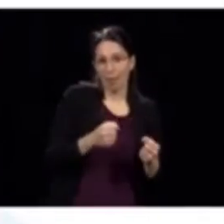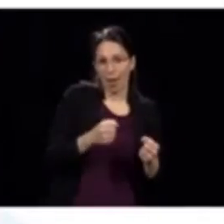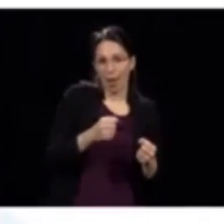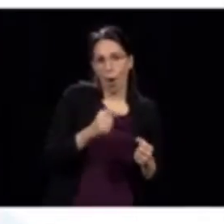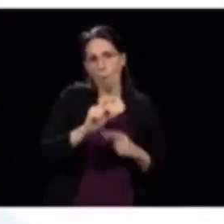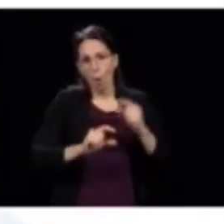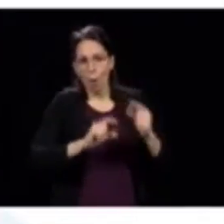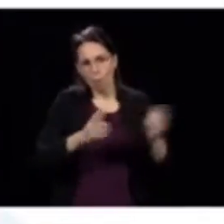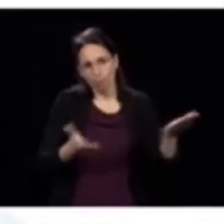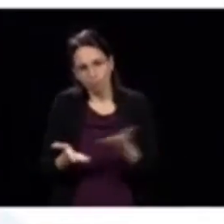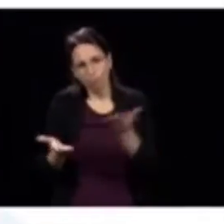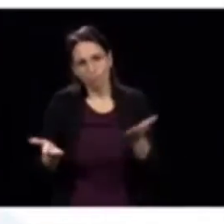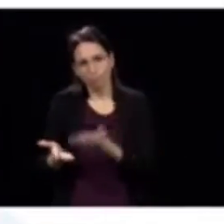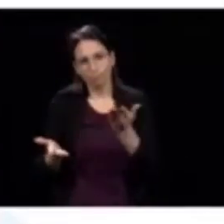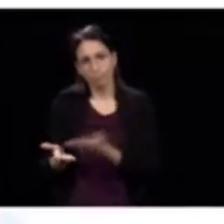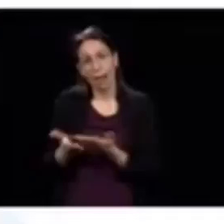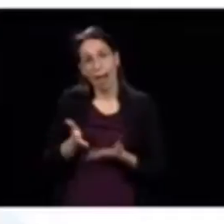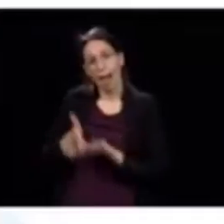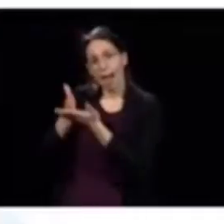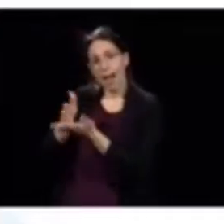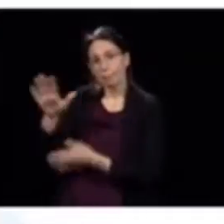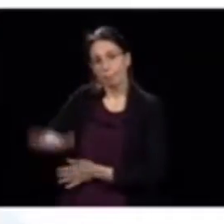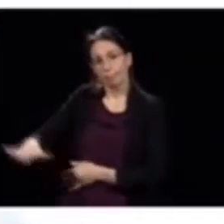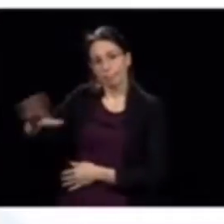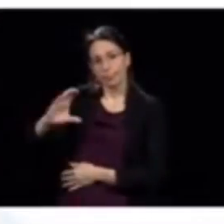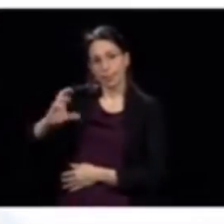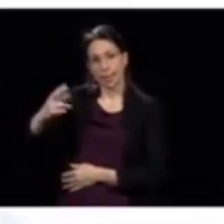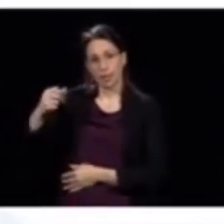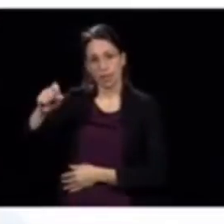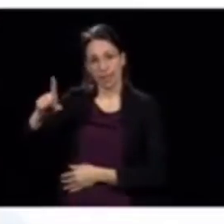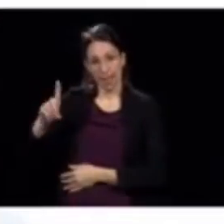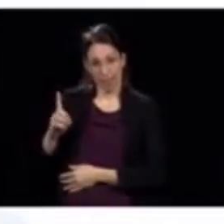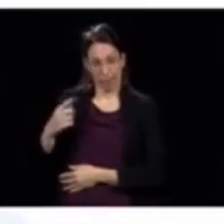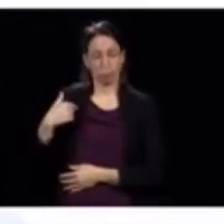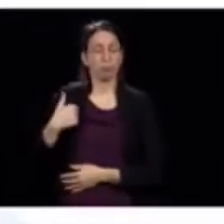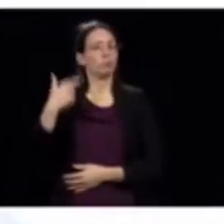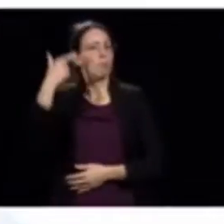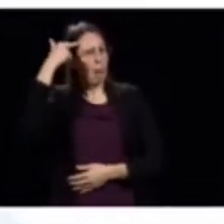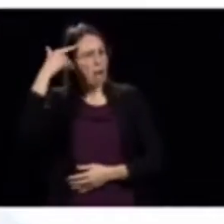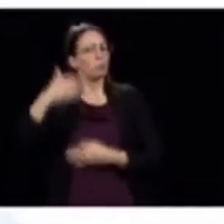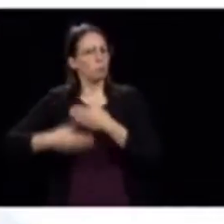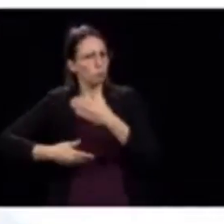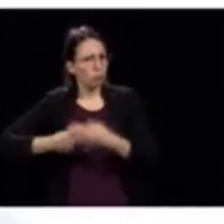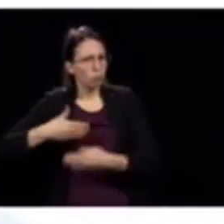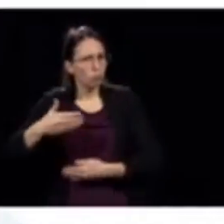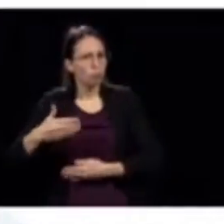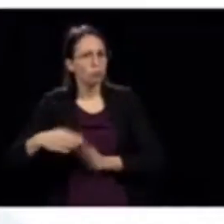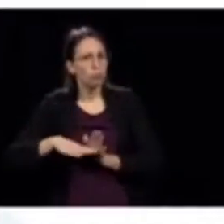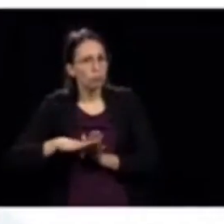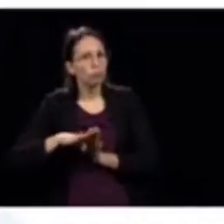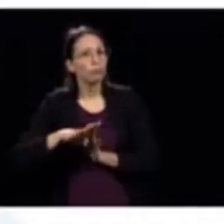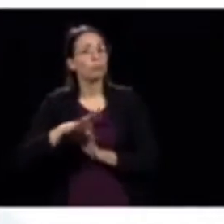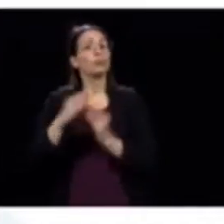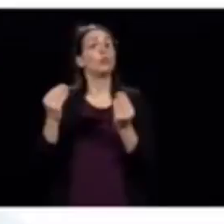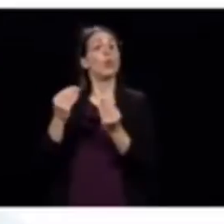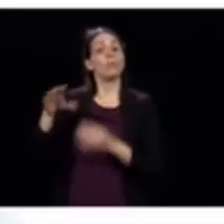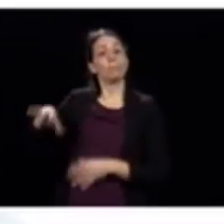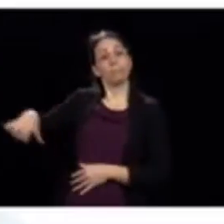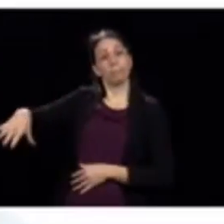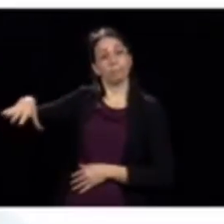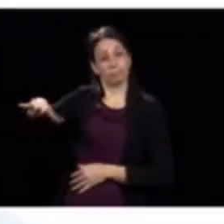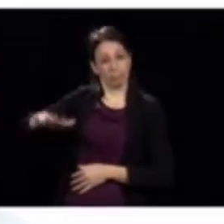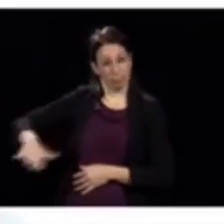les CHSLD. Donc, on pense que graduellement aussi, la situation devrait s'améliorer dans les